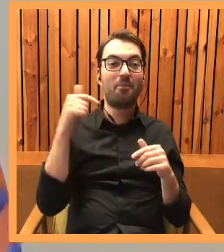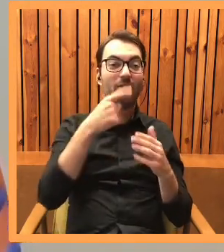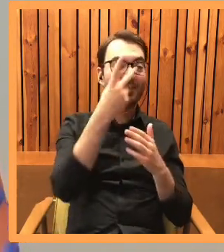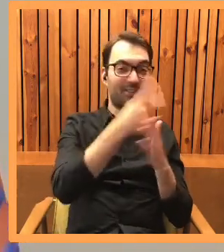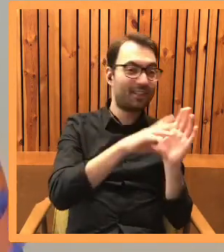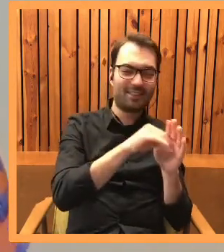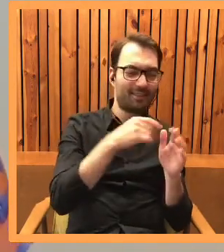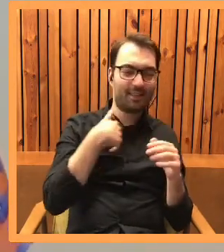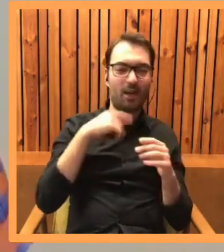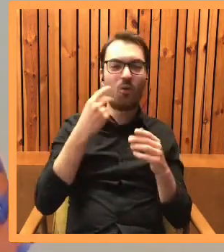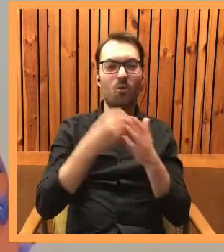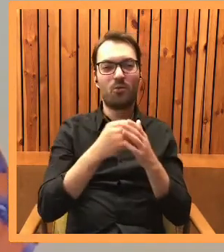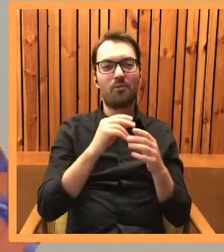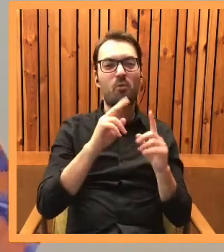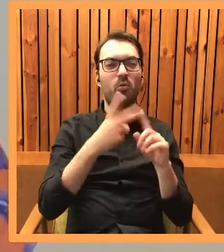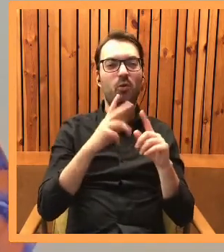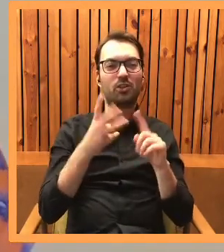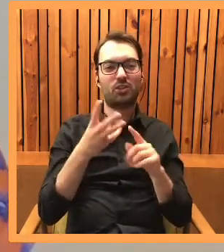tą drugi i trzeci tego metra.